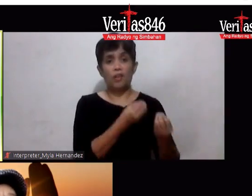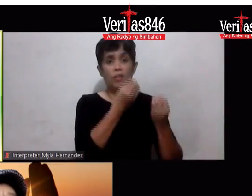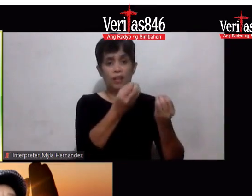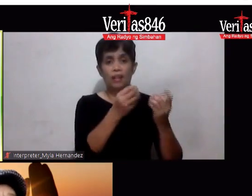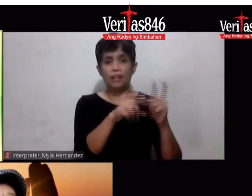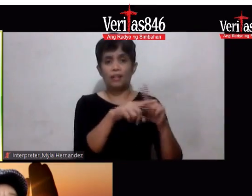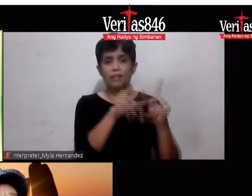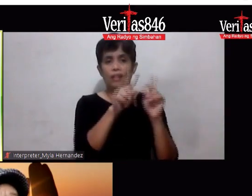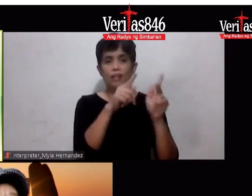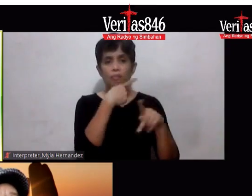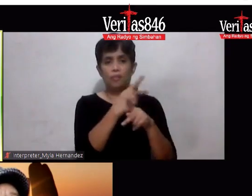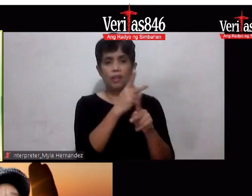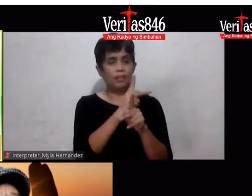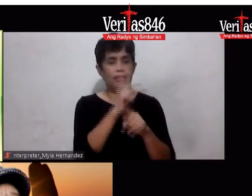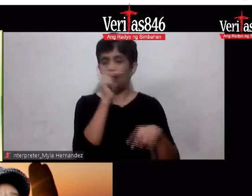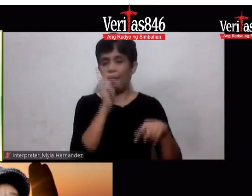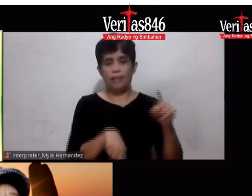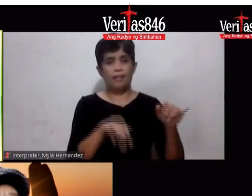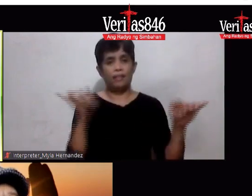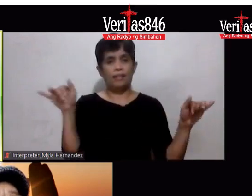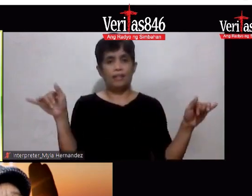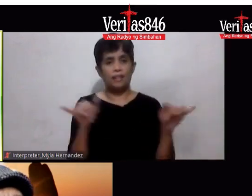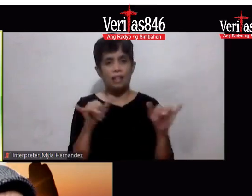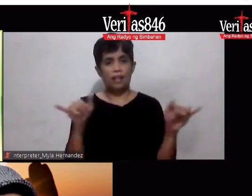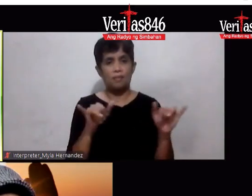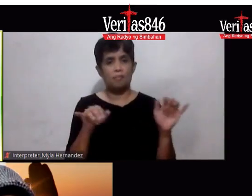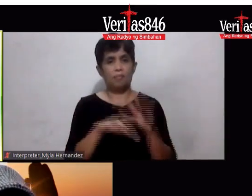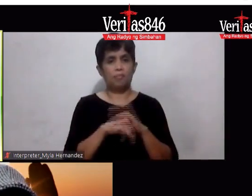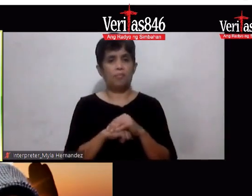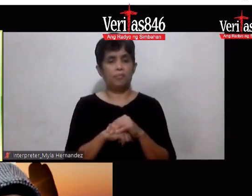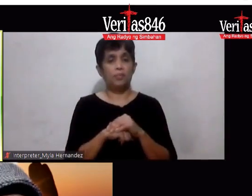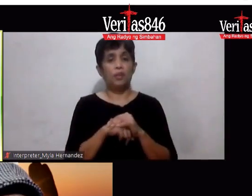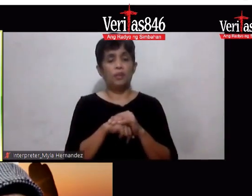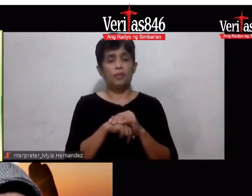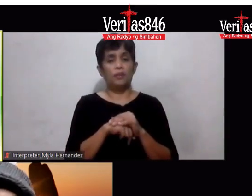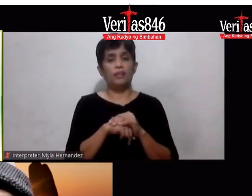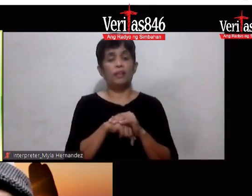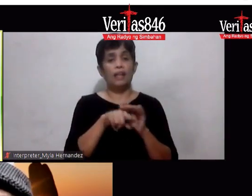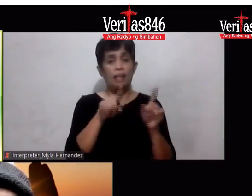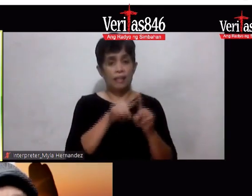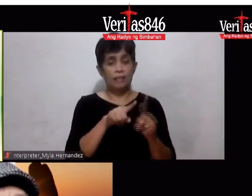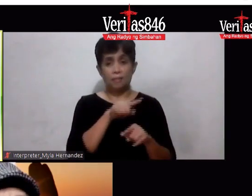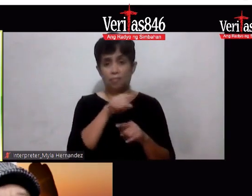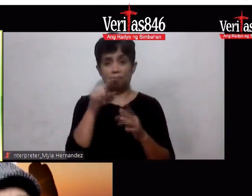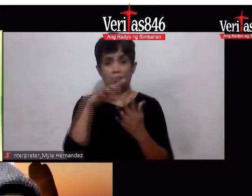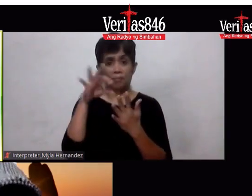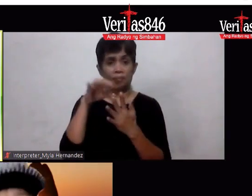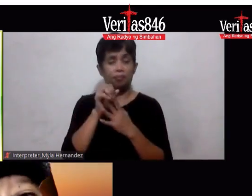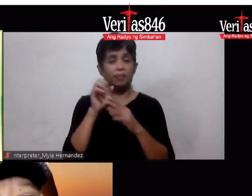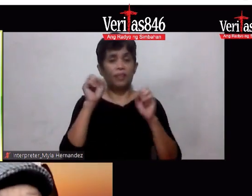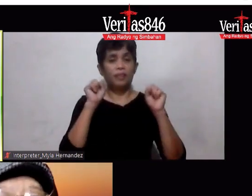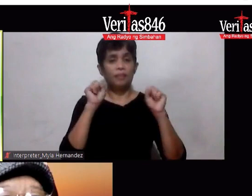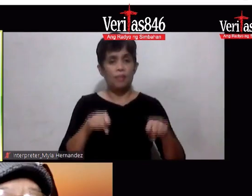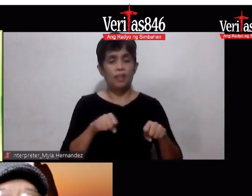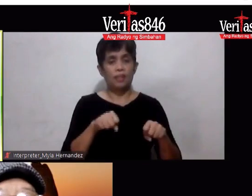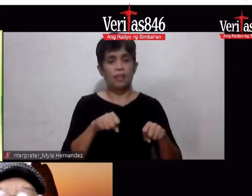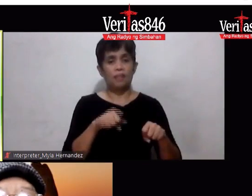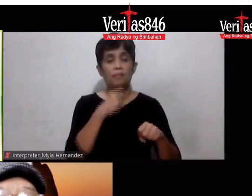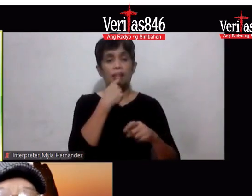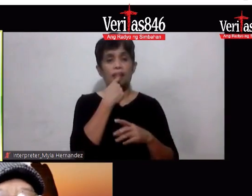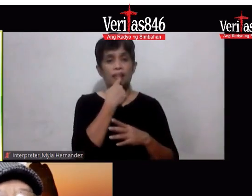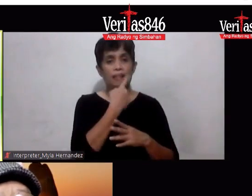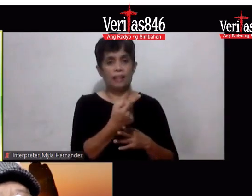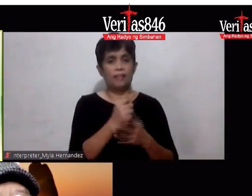produkto it cannot be the same okay wag kayong you have bilang mami-mili pwede kayong mag-insist okay